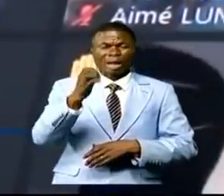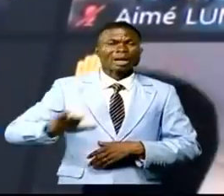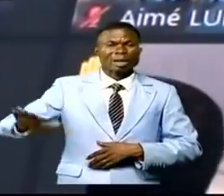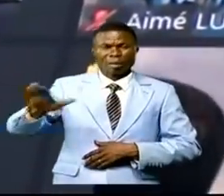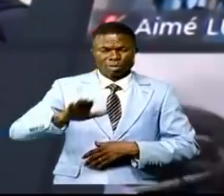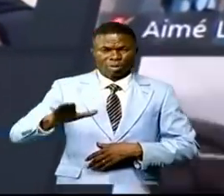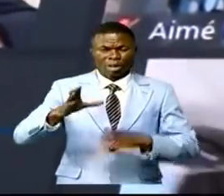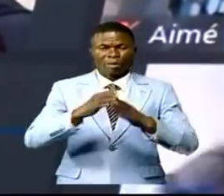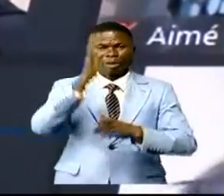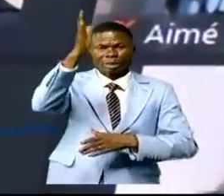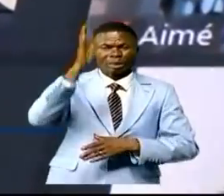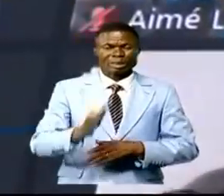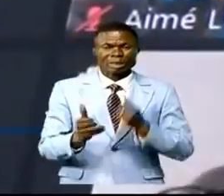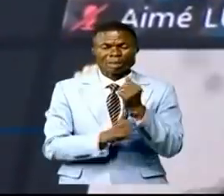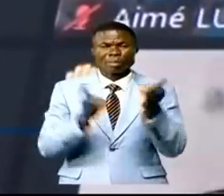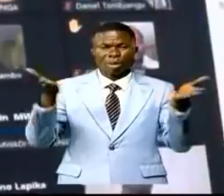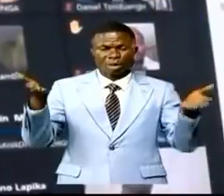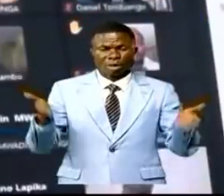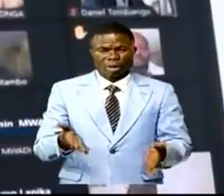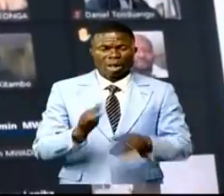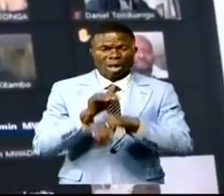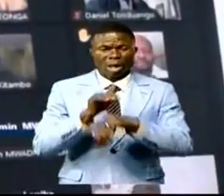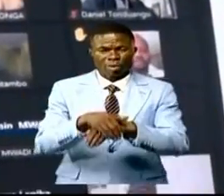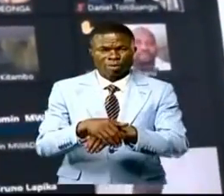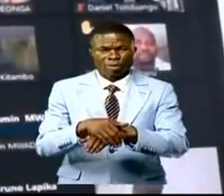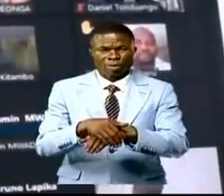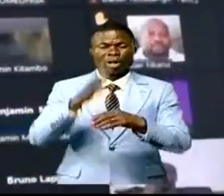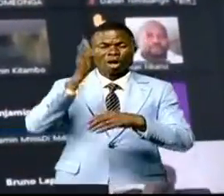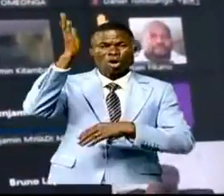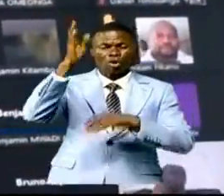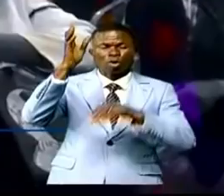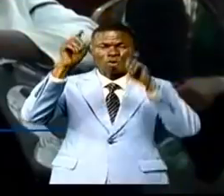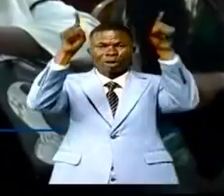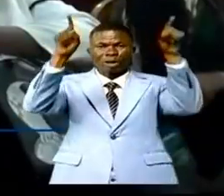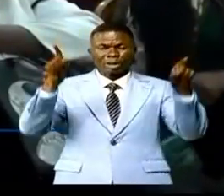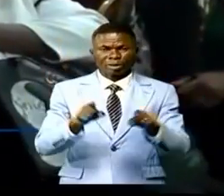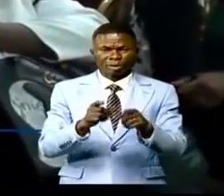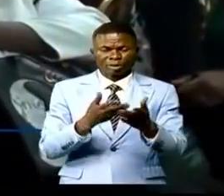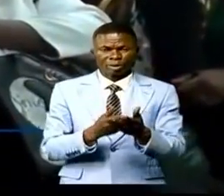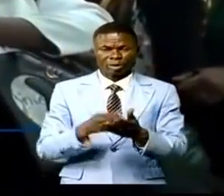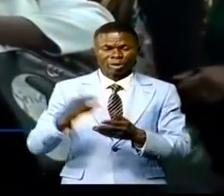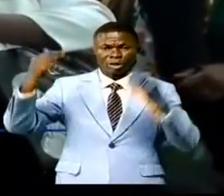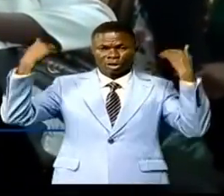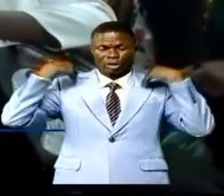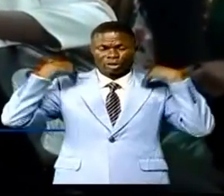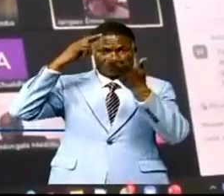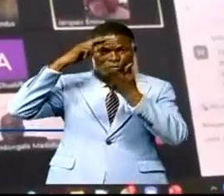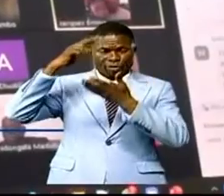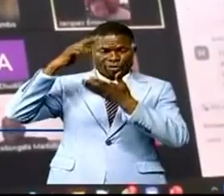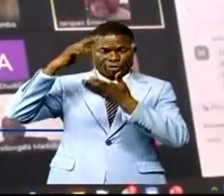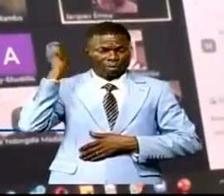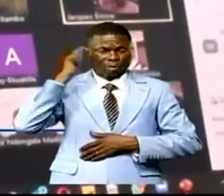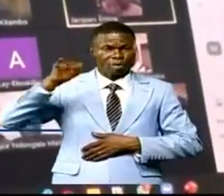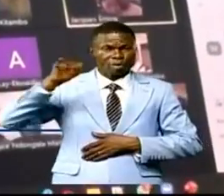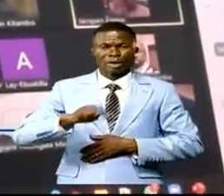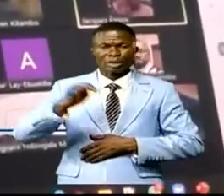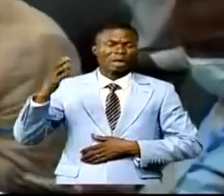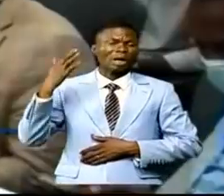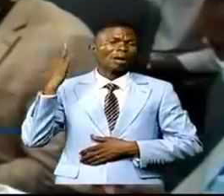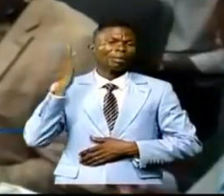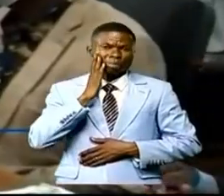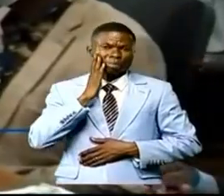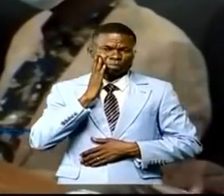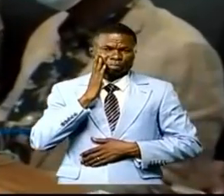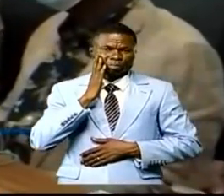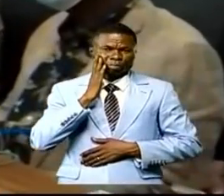avec 500 participants ont pris part à cette messe scientifique les recteurs de l'Unikine et le professeur Jean-Marie Cayembe a